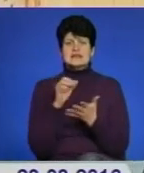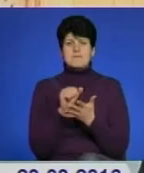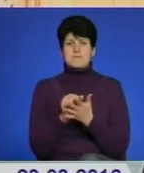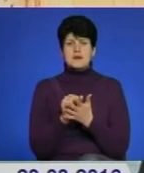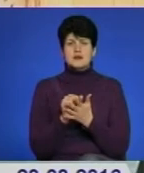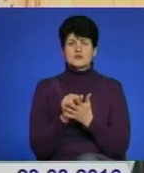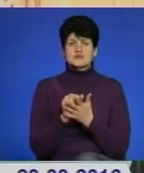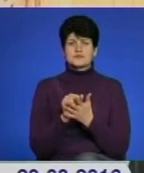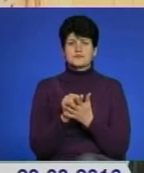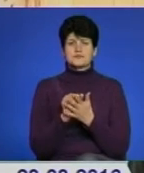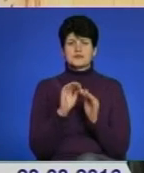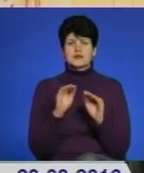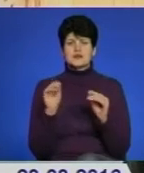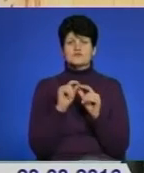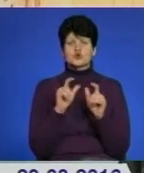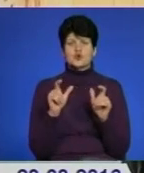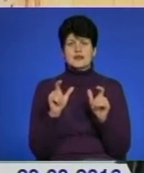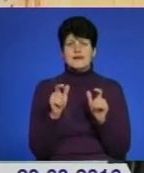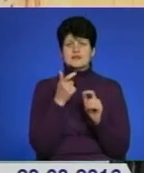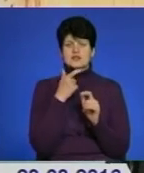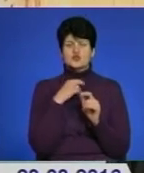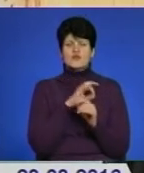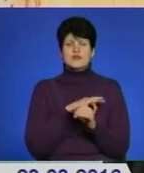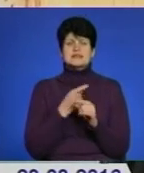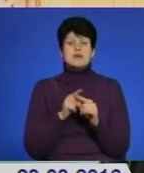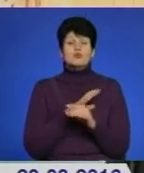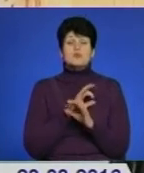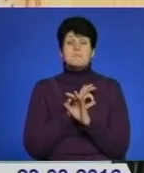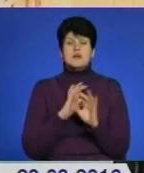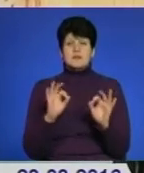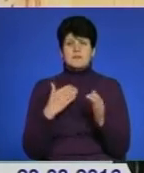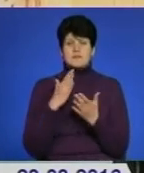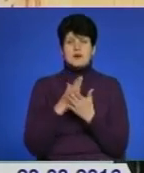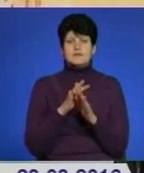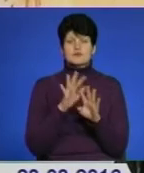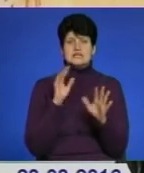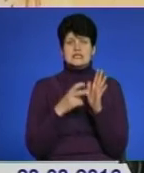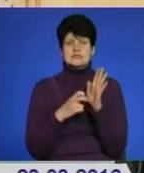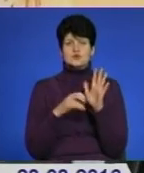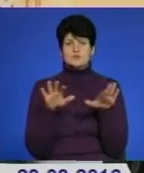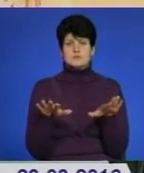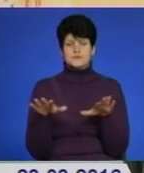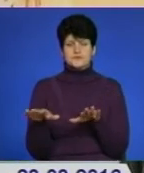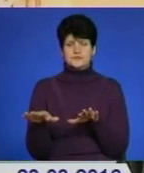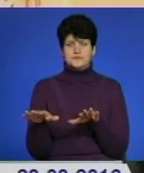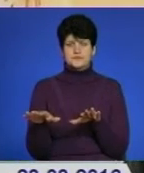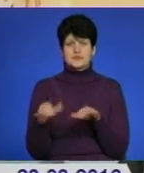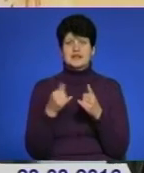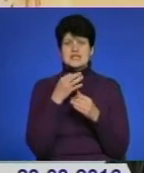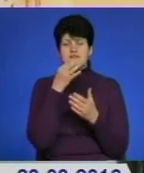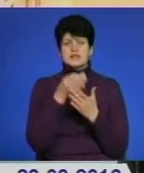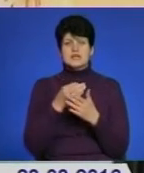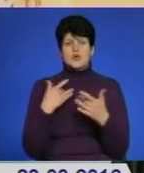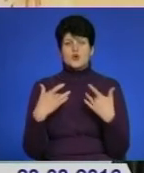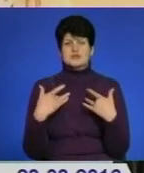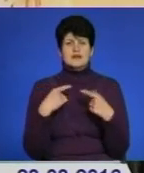діти в школі естетичного виховання. Це було б прекрасно. Ми маємо зал майже на 700 чоловік. Для звітних концертів,